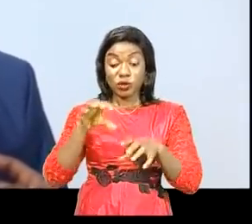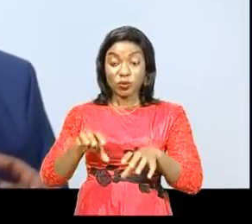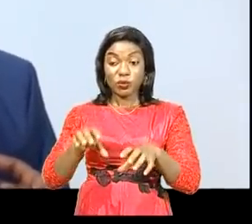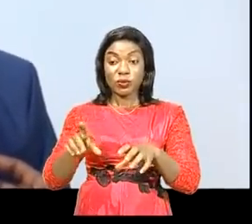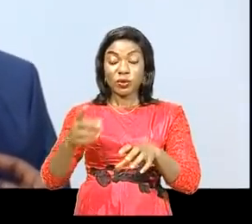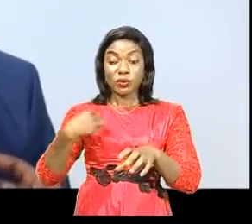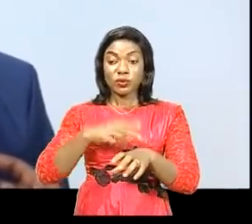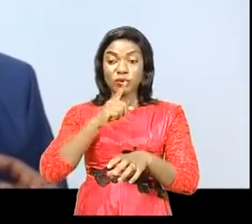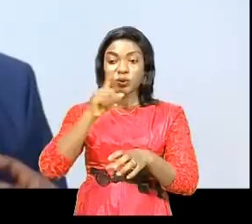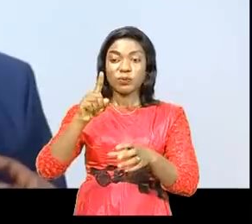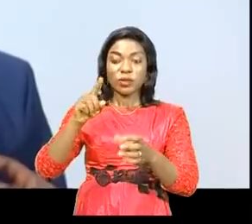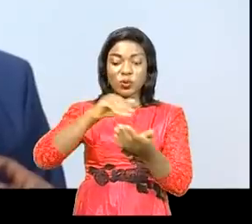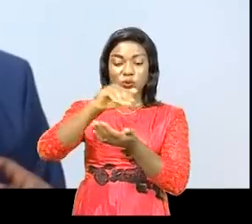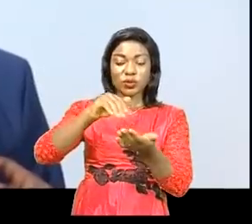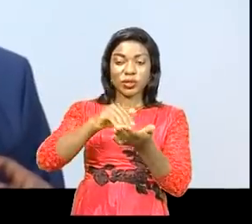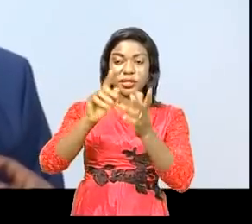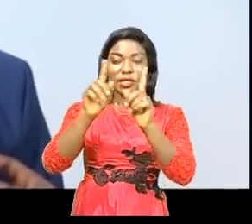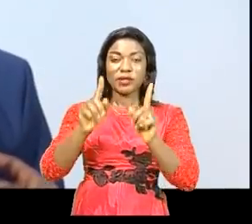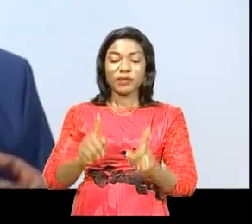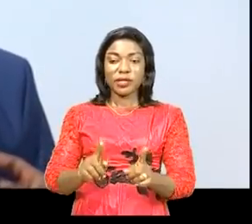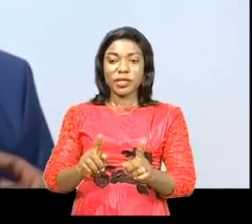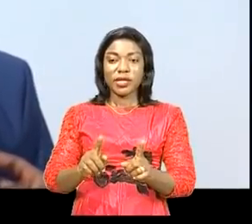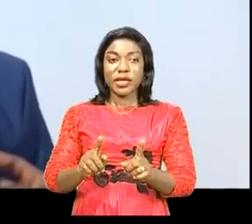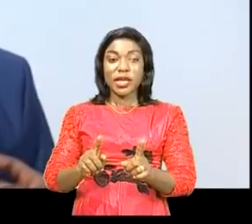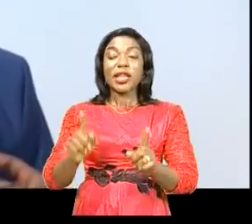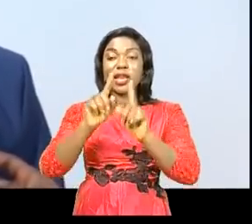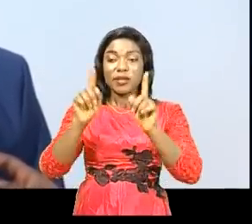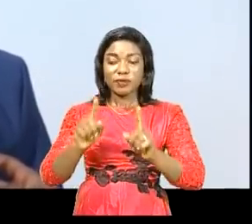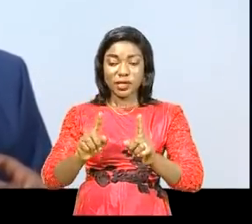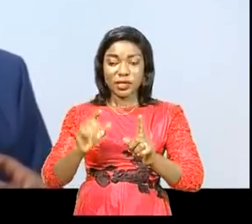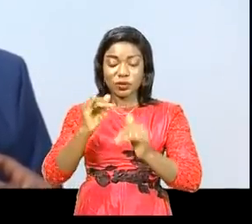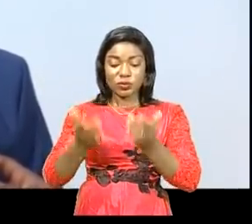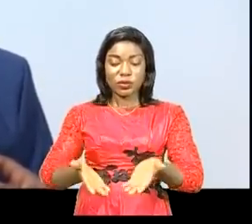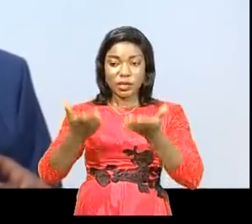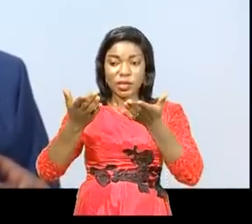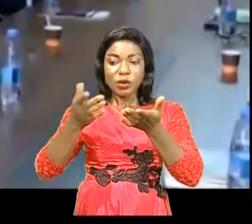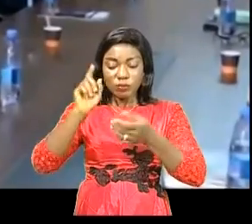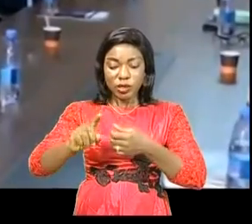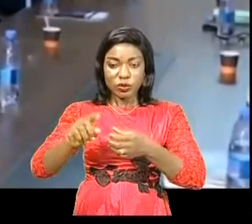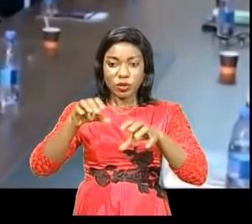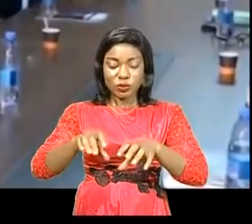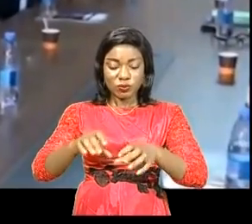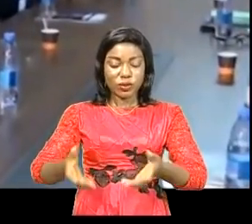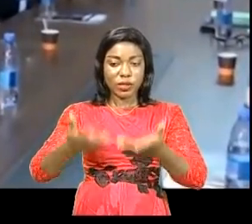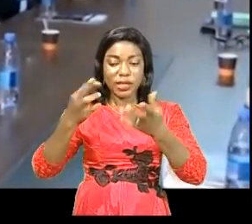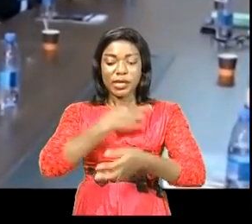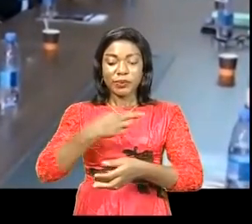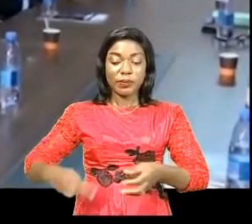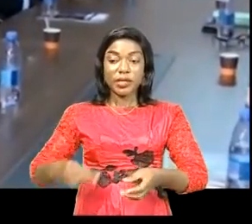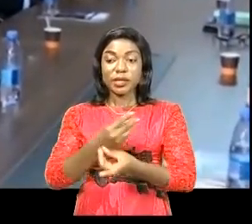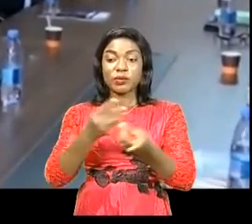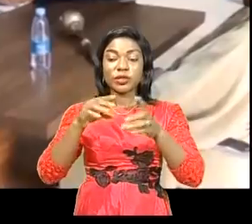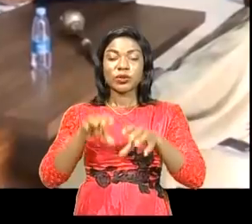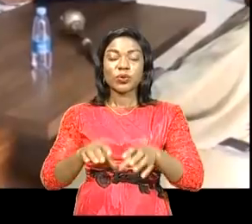L'Afrique ne peut se rélever que si le Congo s'assume. La République démocratique du Congo